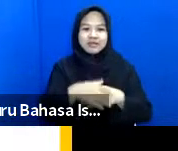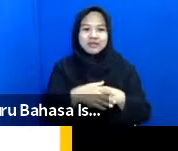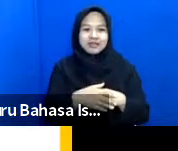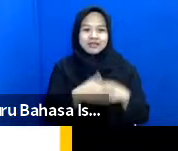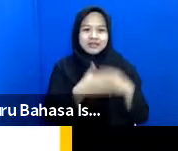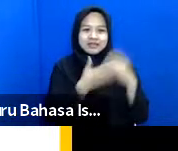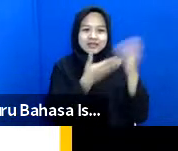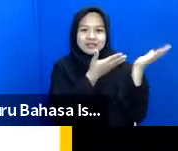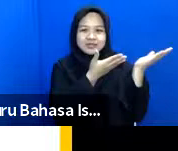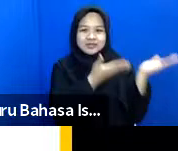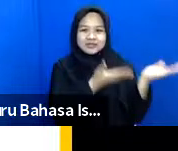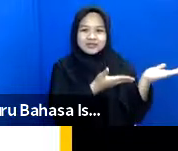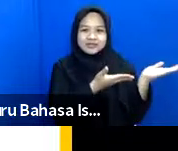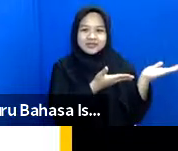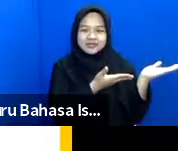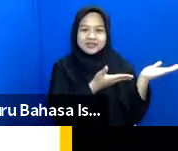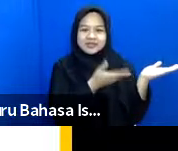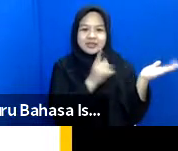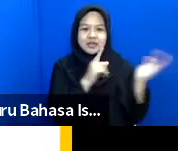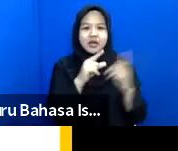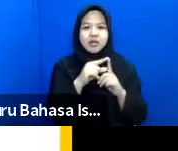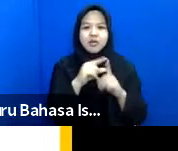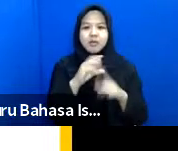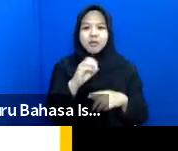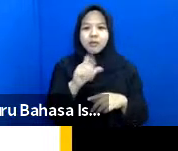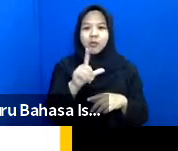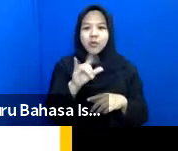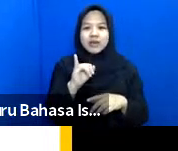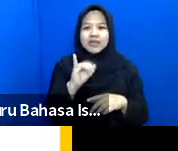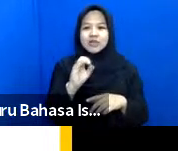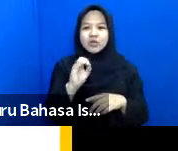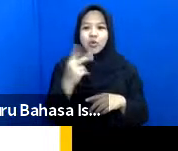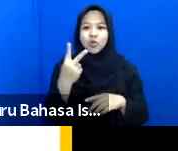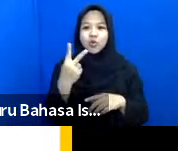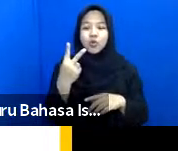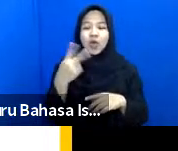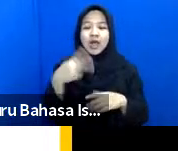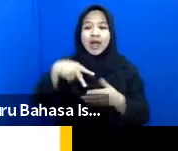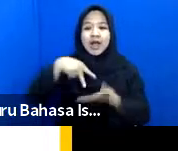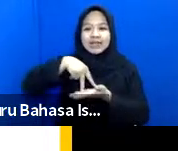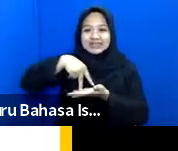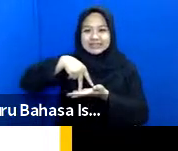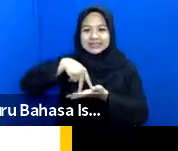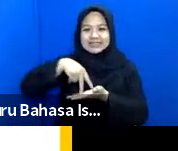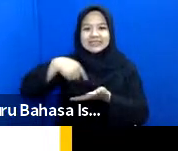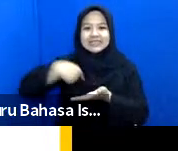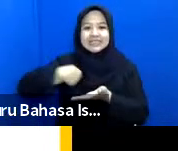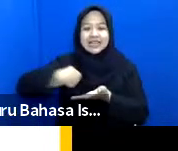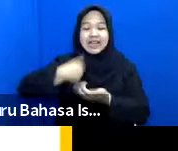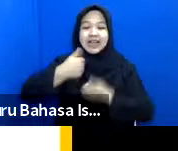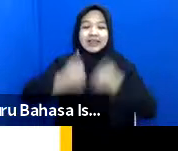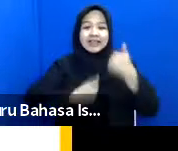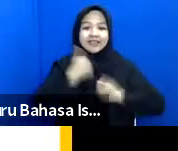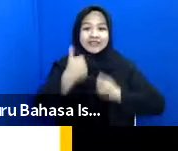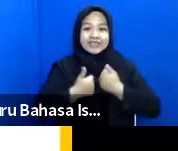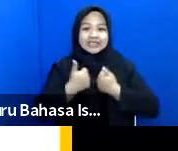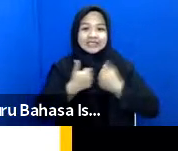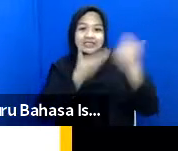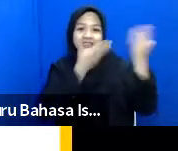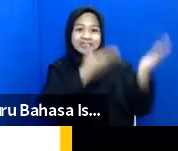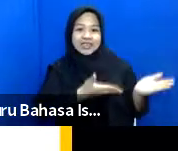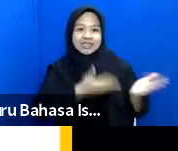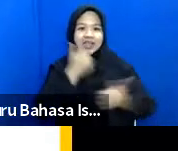Denny ada di di bawah polio dua kaki yang memang saya seorang aktivis sehingga di sini terlihat bahwa